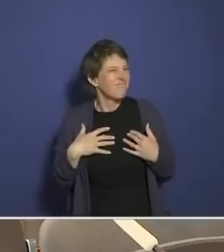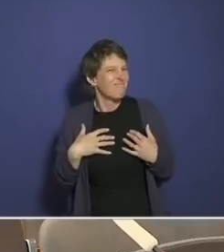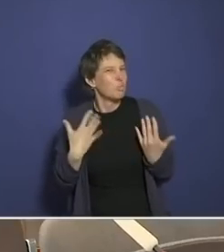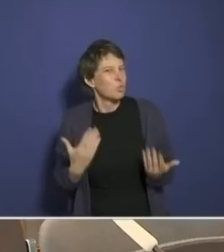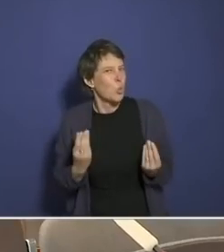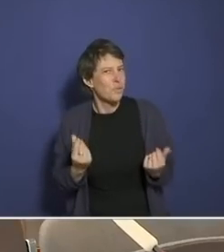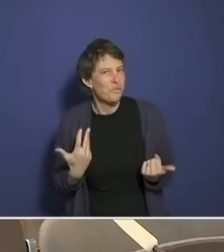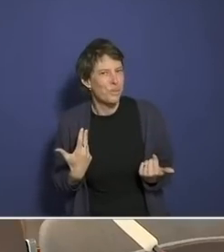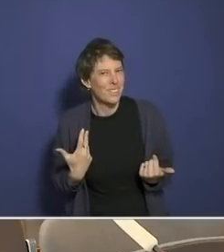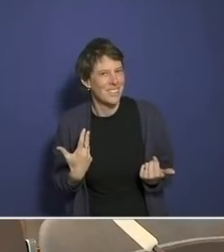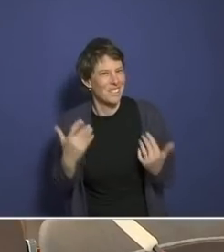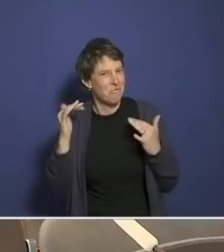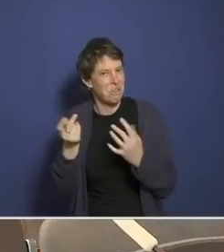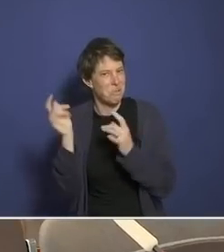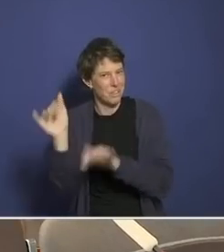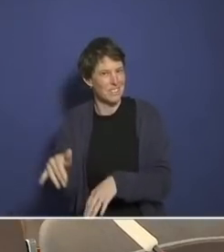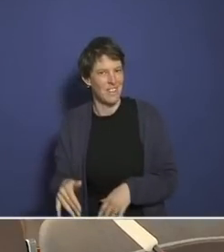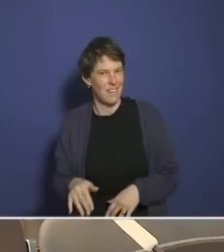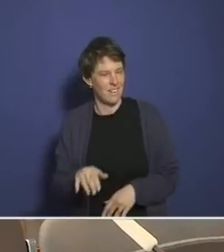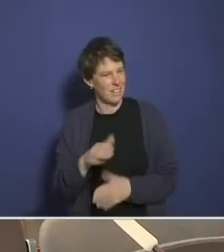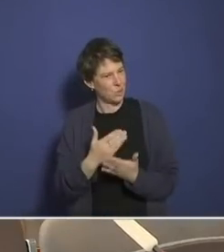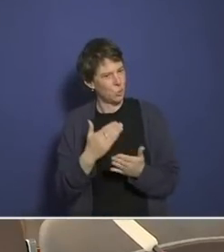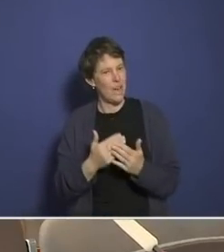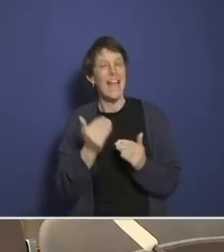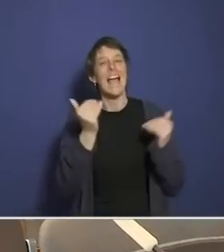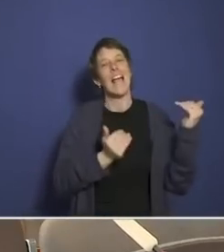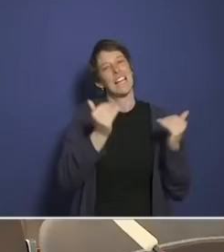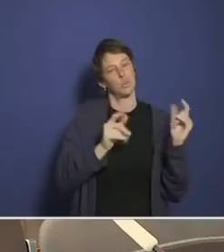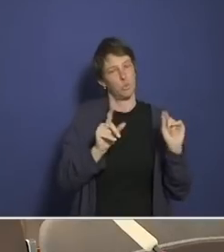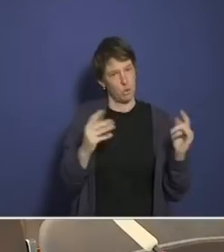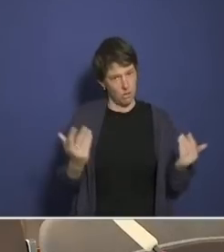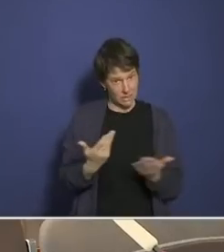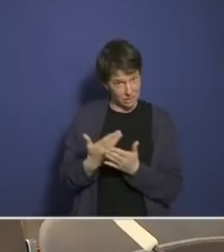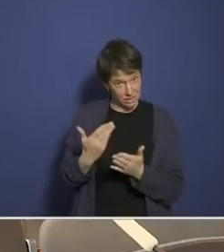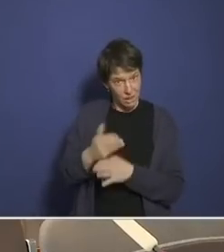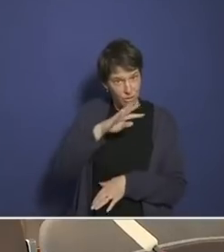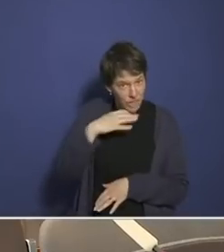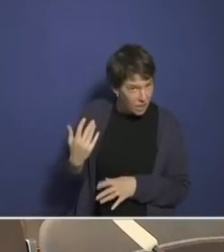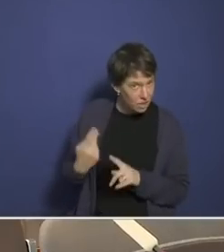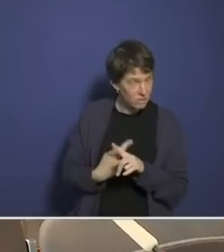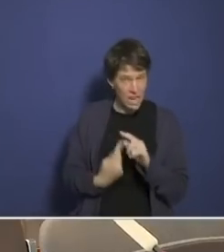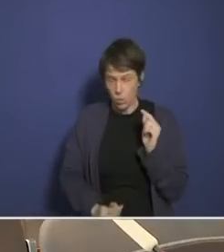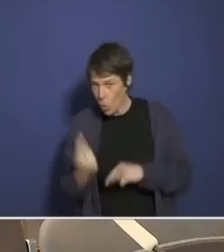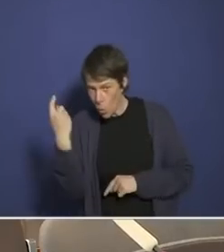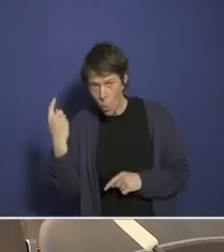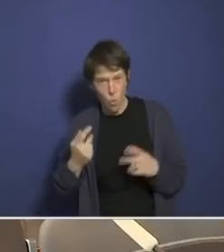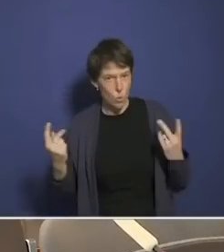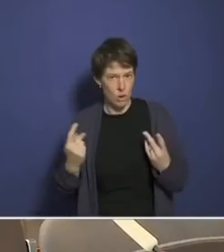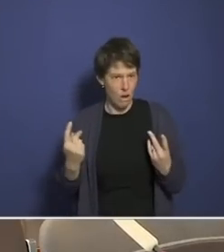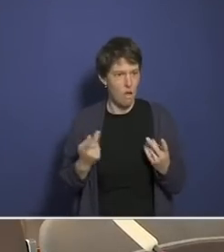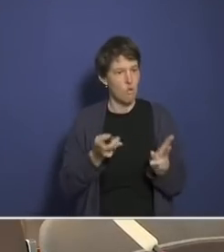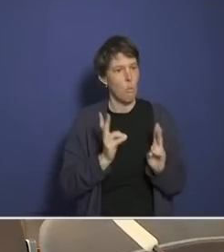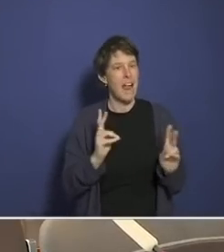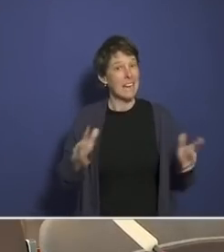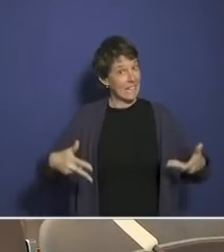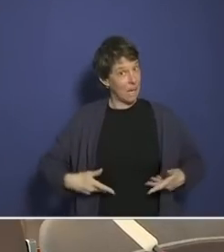an. Was für eine Selbstentlarvung. Uns hier im Elfenbeinturm, uns schockt das, aber dieses gemeine Volk, diesem Pöbel, da kommt